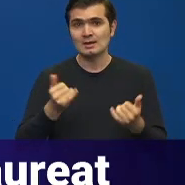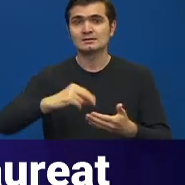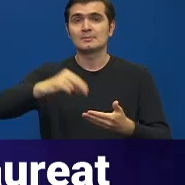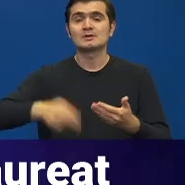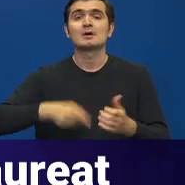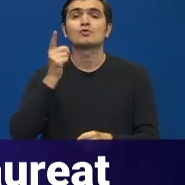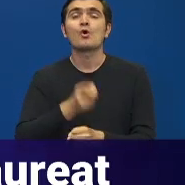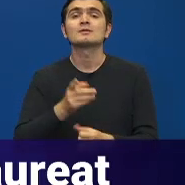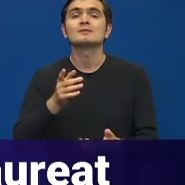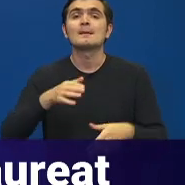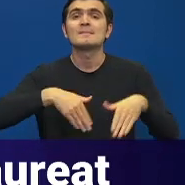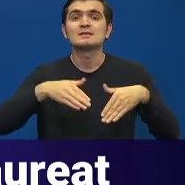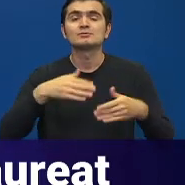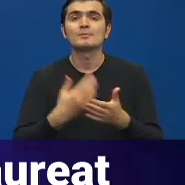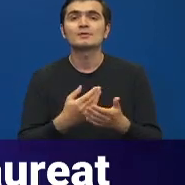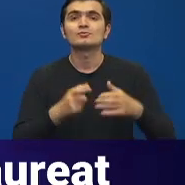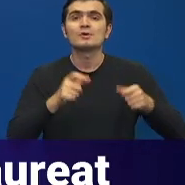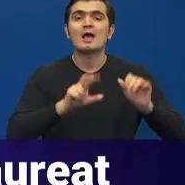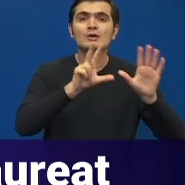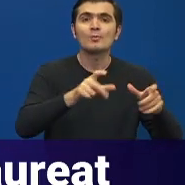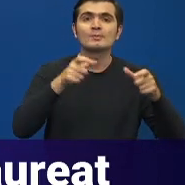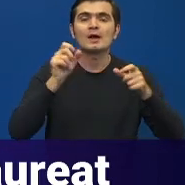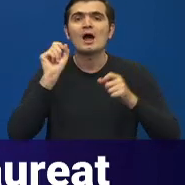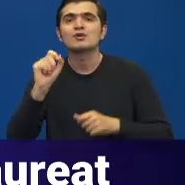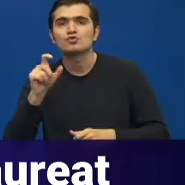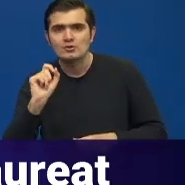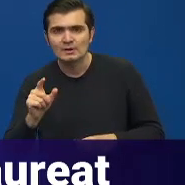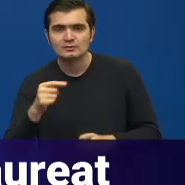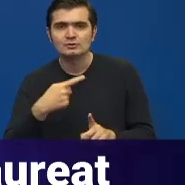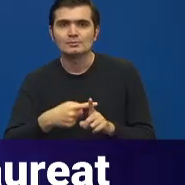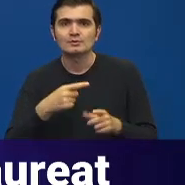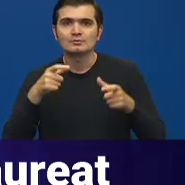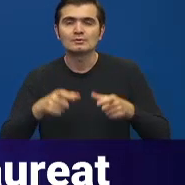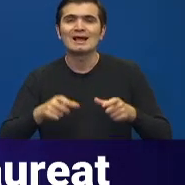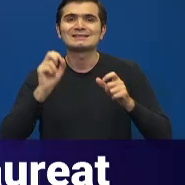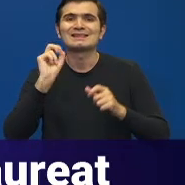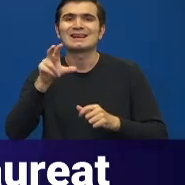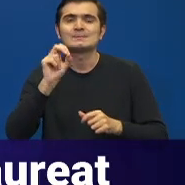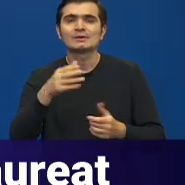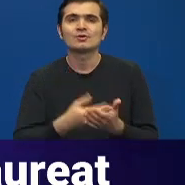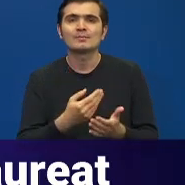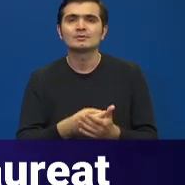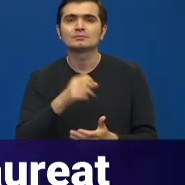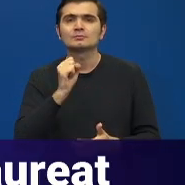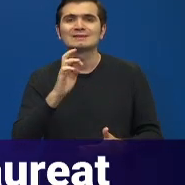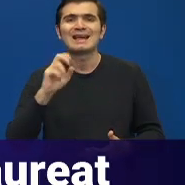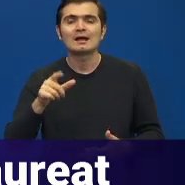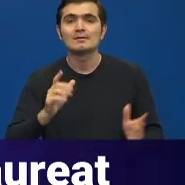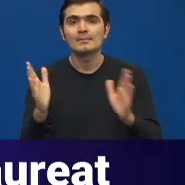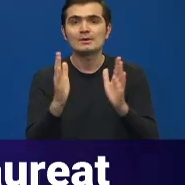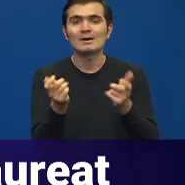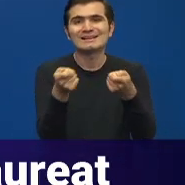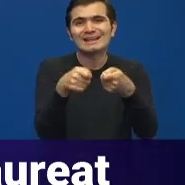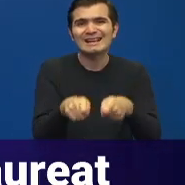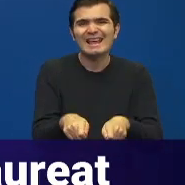ordinul de ministru prin care, pentru clasele a 8-a, a 12-a și a 13-a pentru seral și frecvență redusă, perioada de